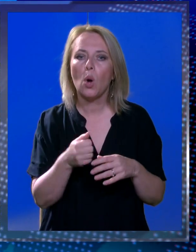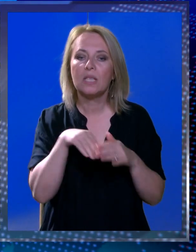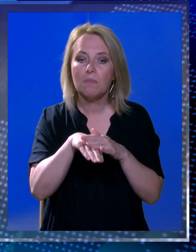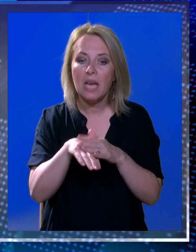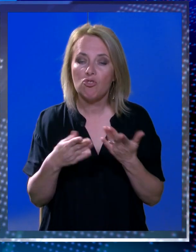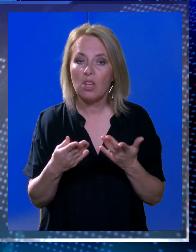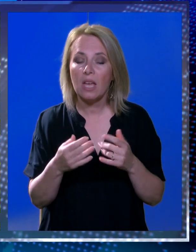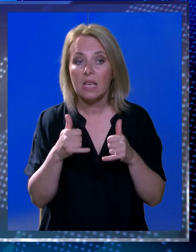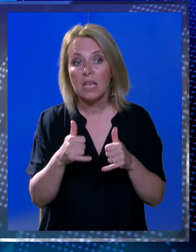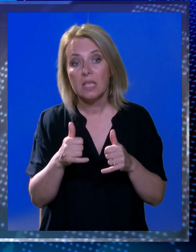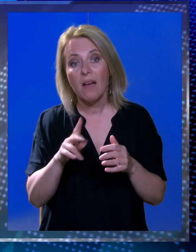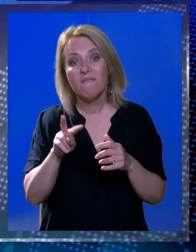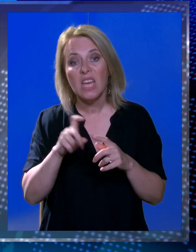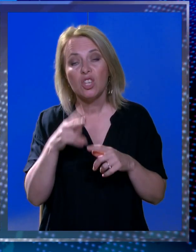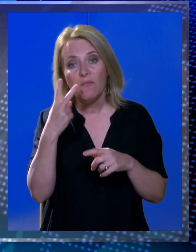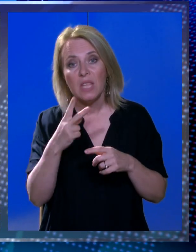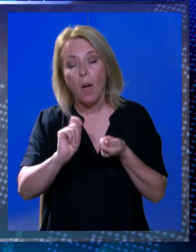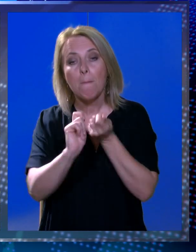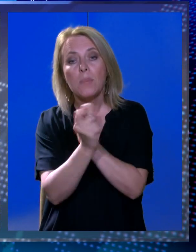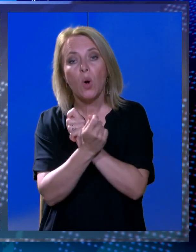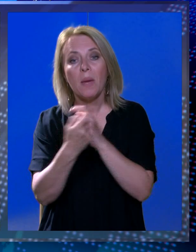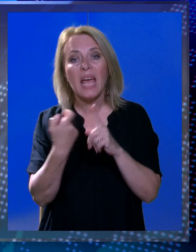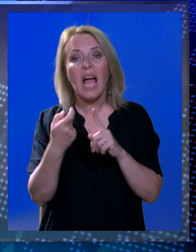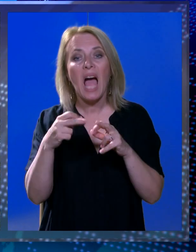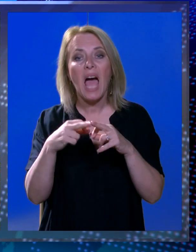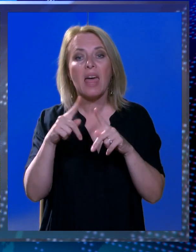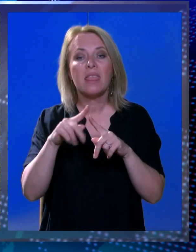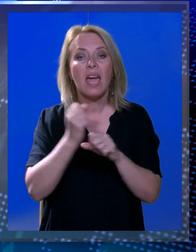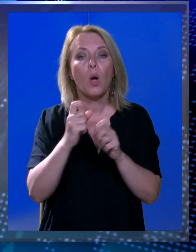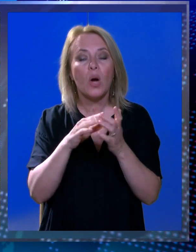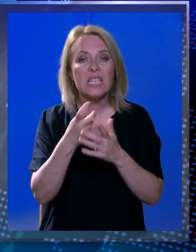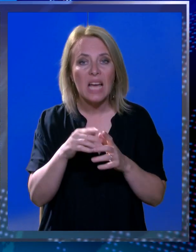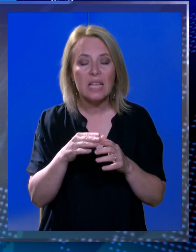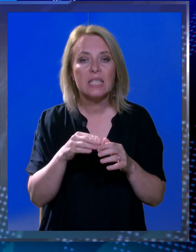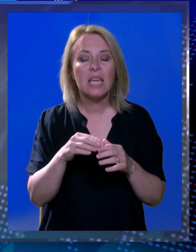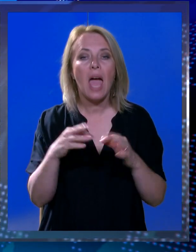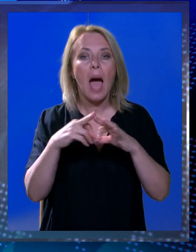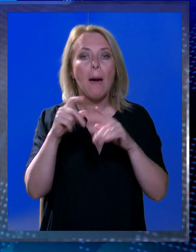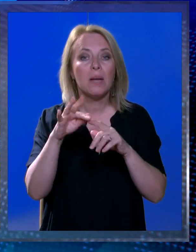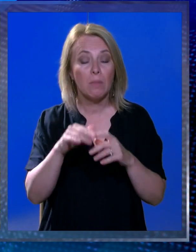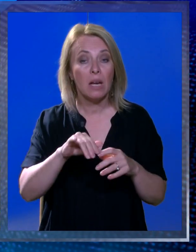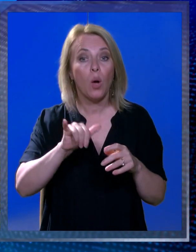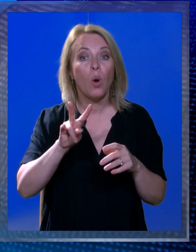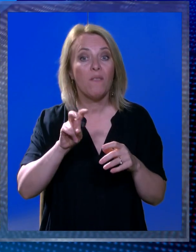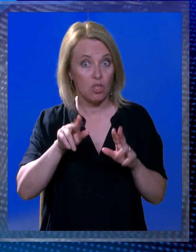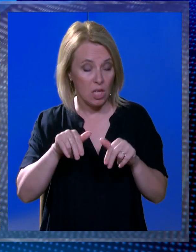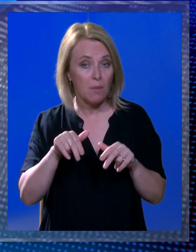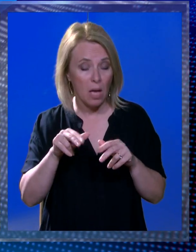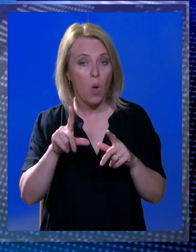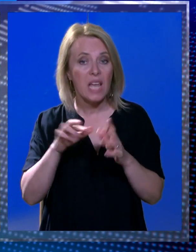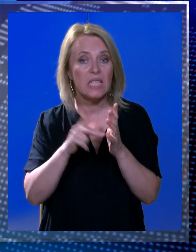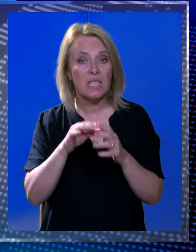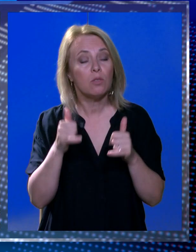sam već jučer vidjela da već govori o rekategorizaciji apartmana, znači koji već imaju svoju licencu.